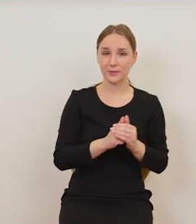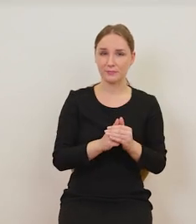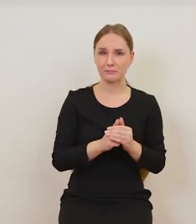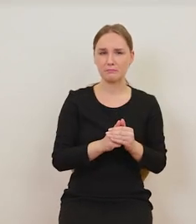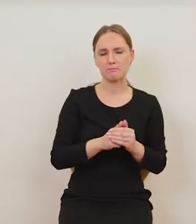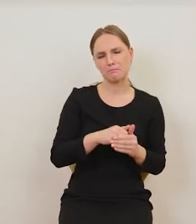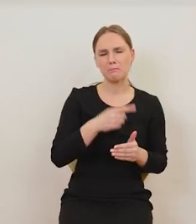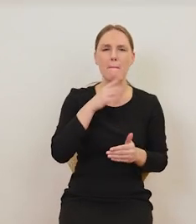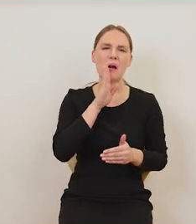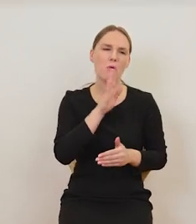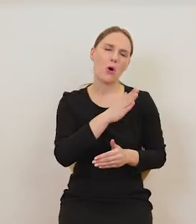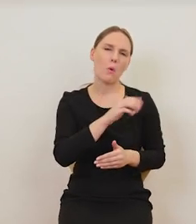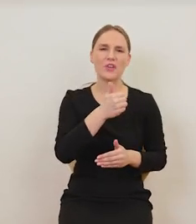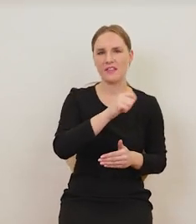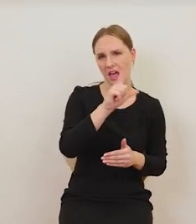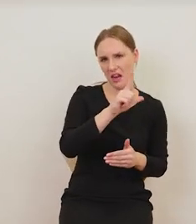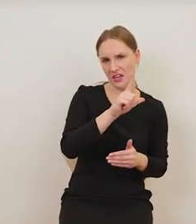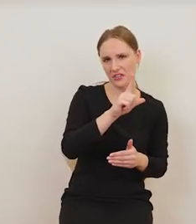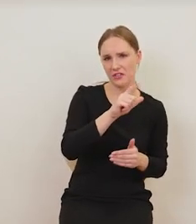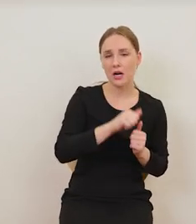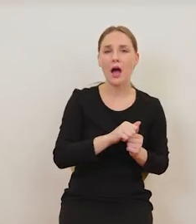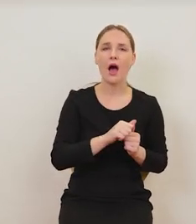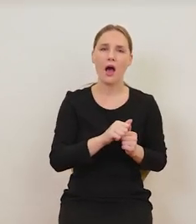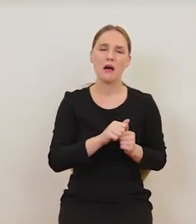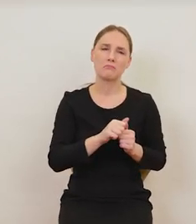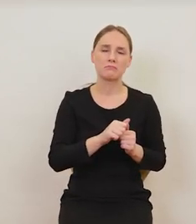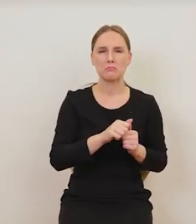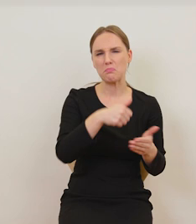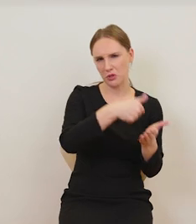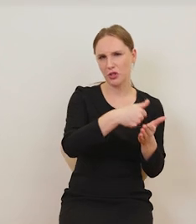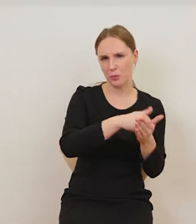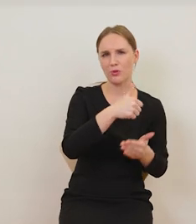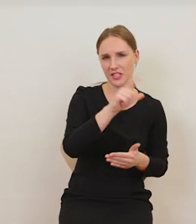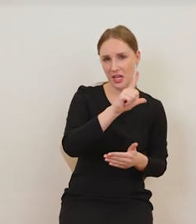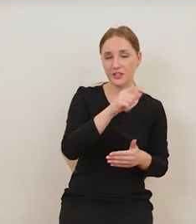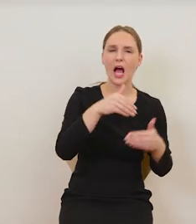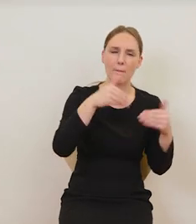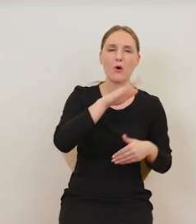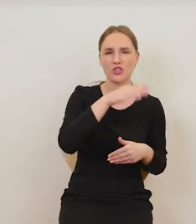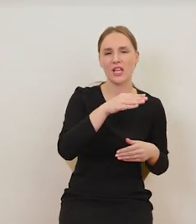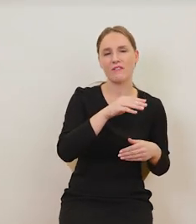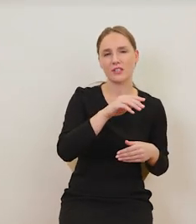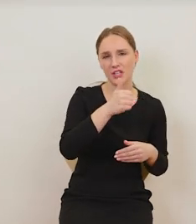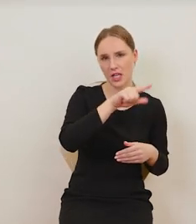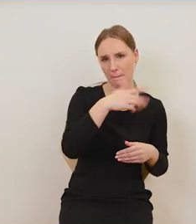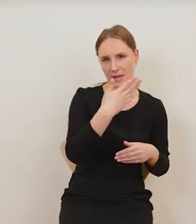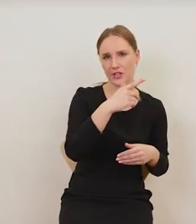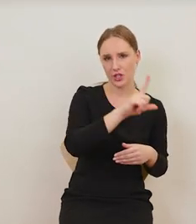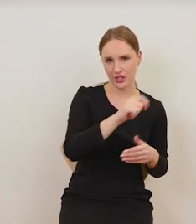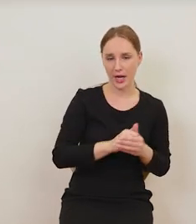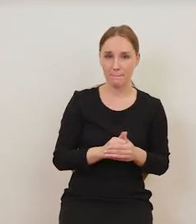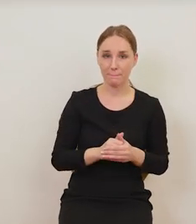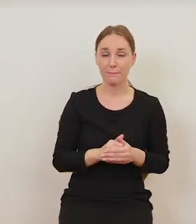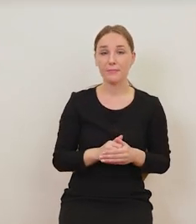Pojemności ten dzbanuszek, pojemności zapewne co najmniej litra, a być może nawet półtora litra. W